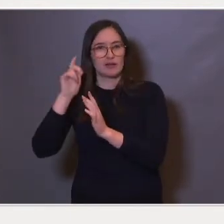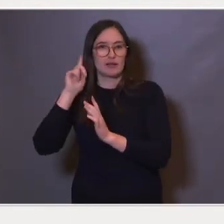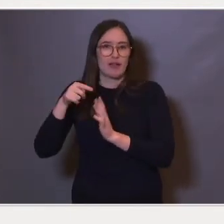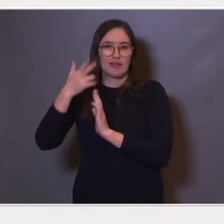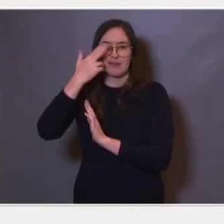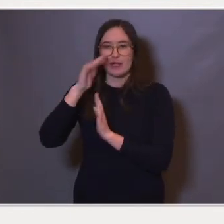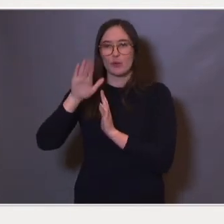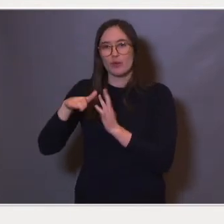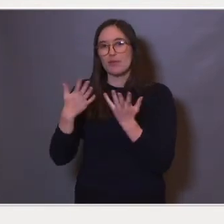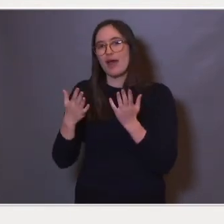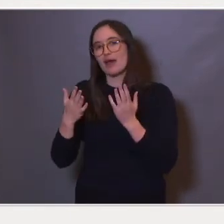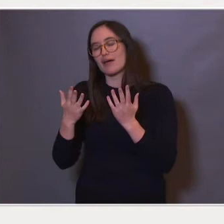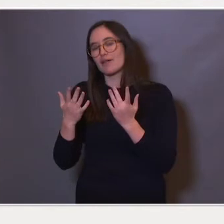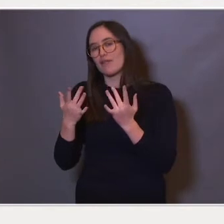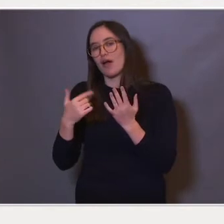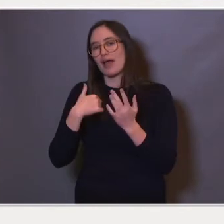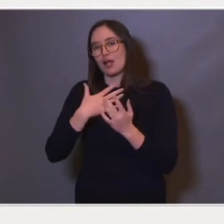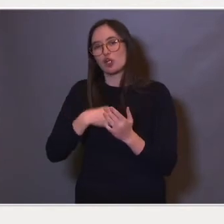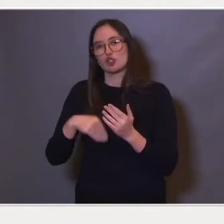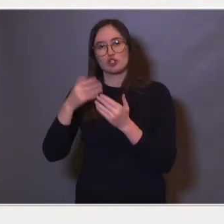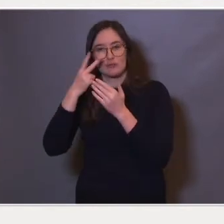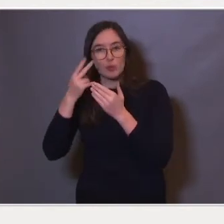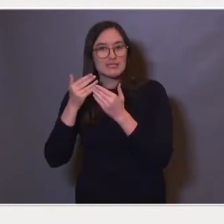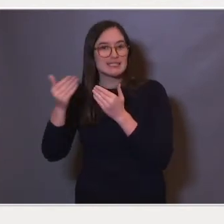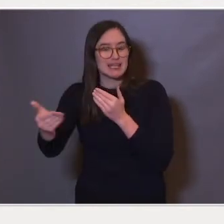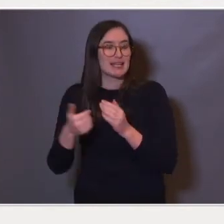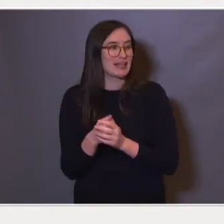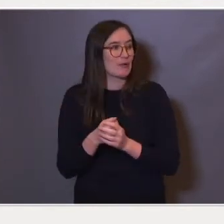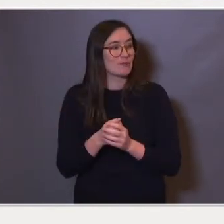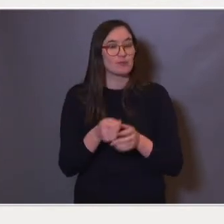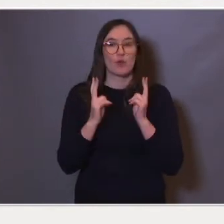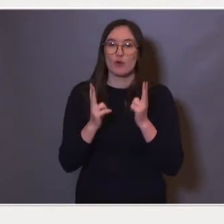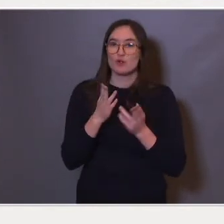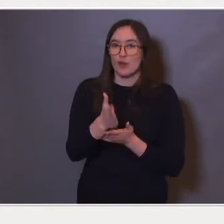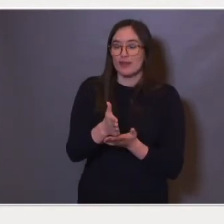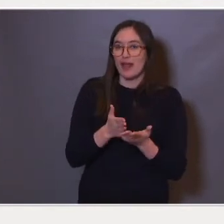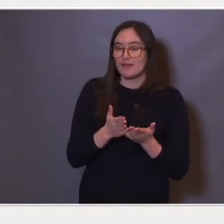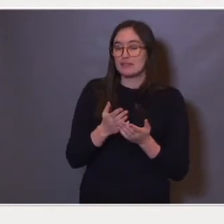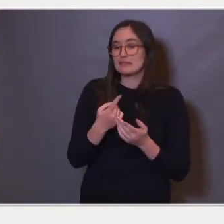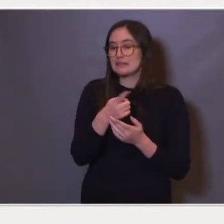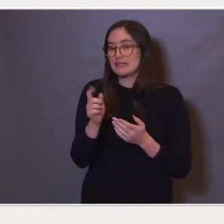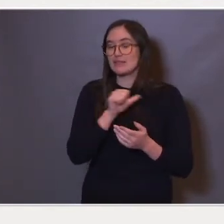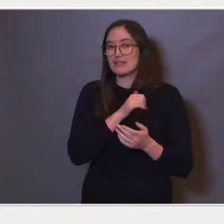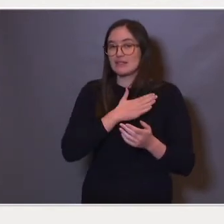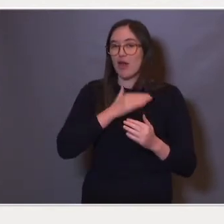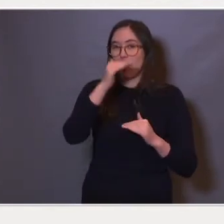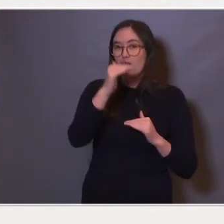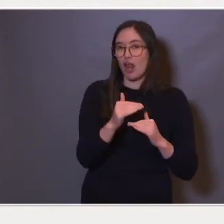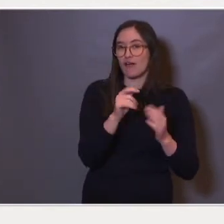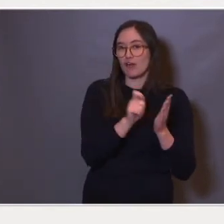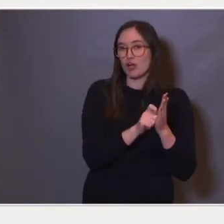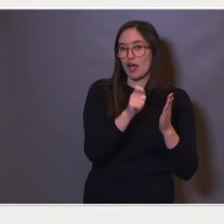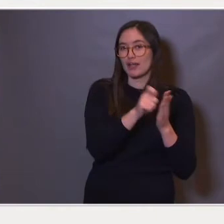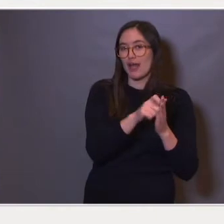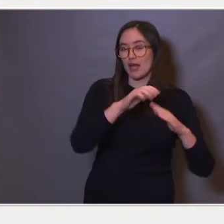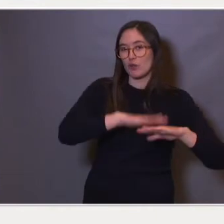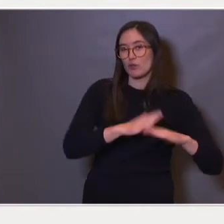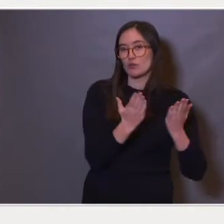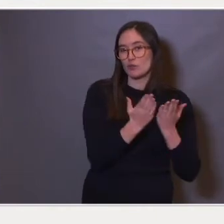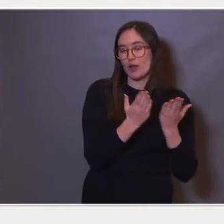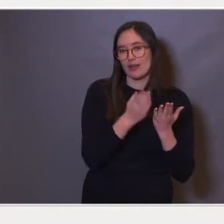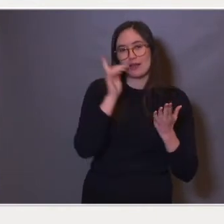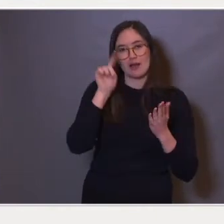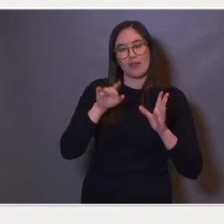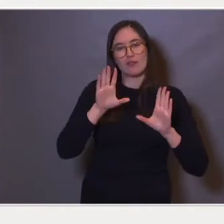om hva man har lyst til på sikt. Og dels at de som har lave karakterer fra grunnskolen skal kunne forbedre